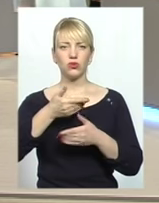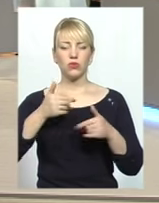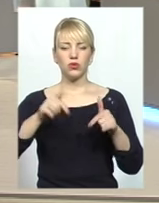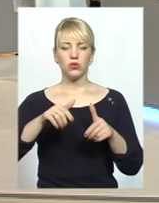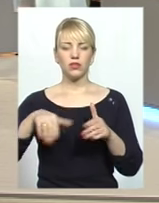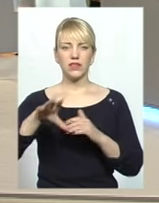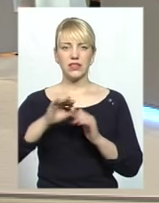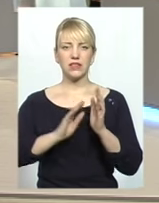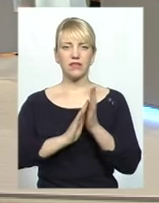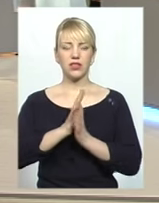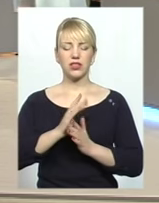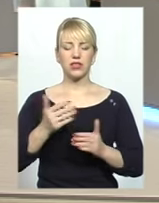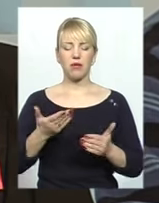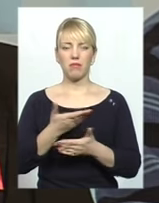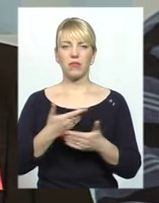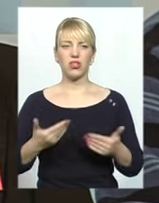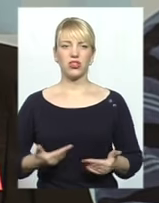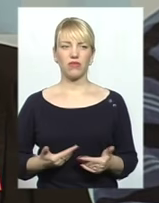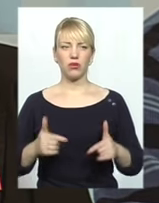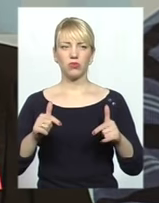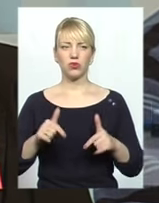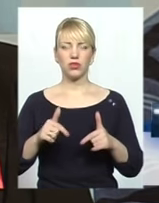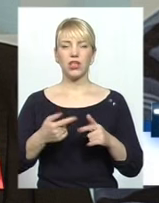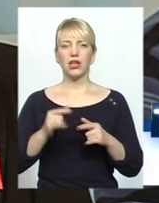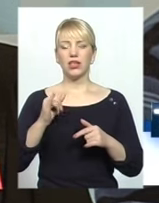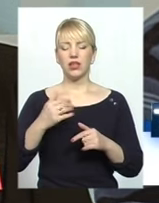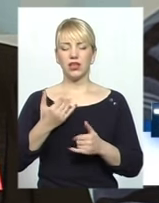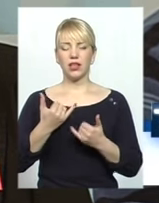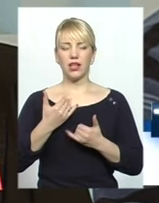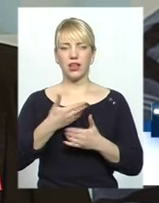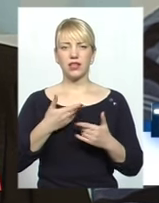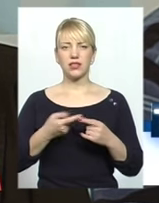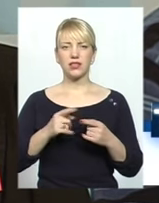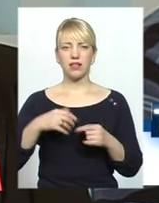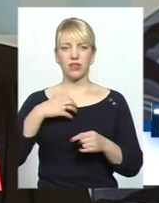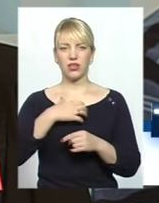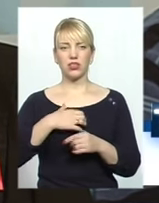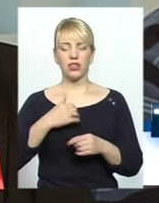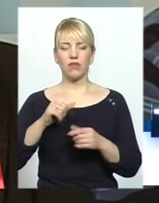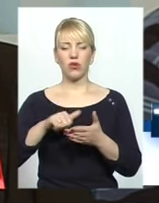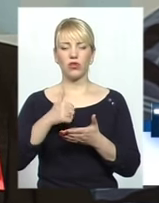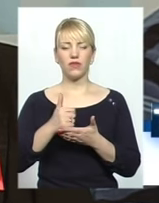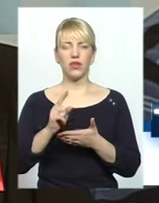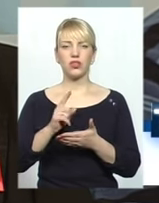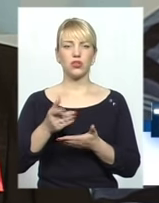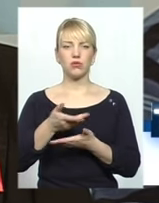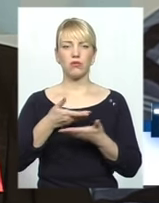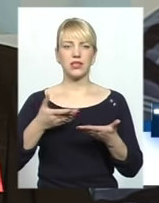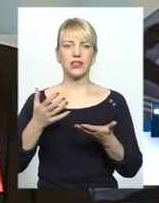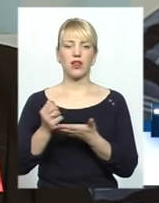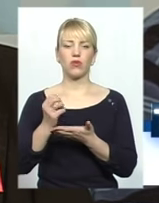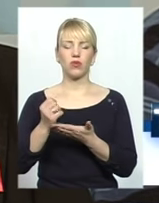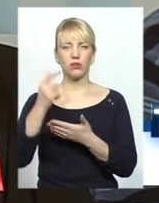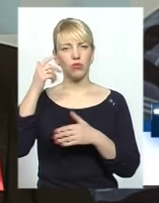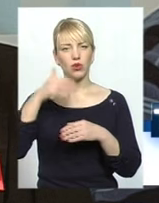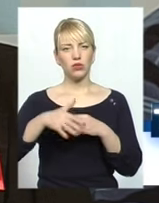і ми живемо сьогодні, і пишаємося в Україну, і для нас це дуже важливо. І саме головне, що ми знаходимо порозуміння між громадами, і між всіма людьми,